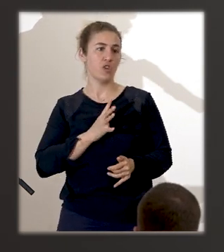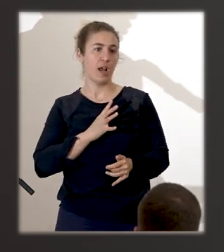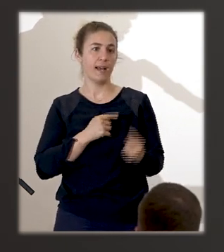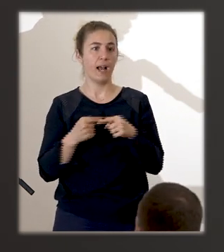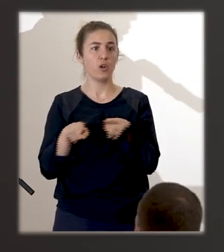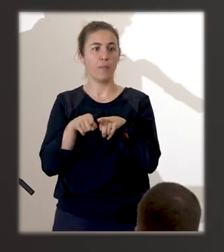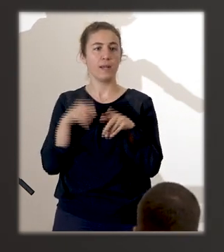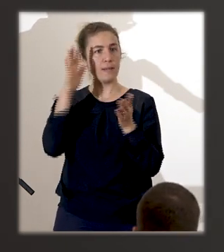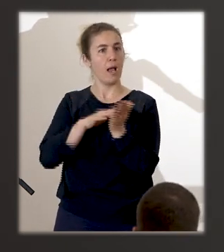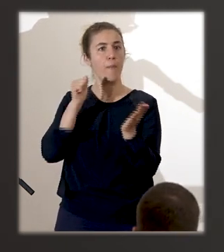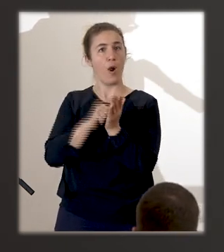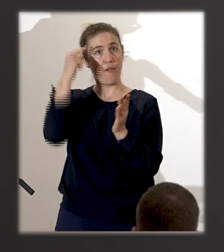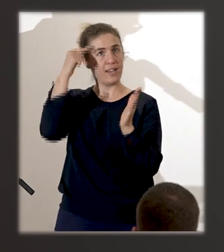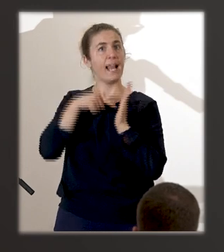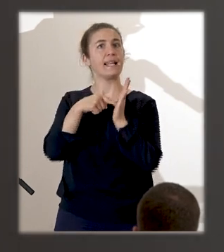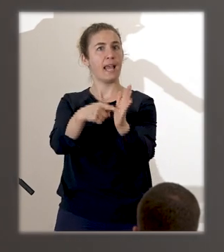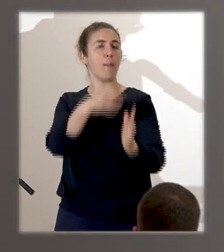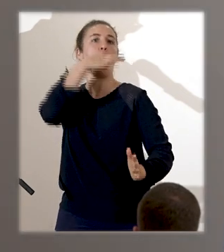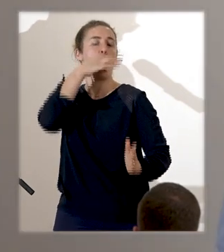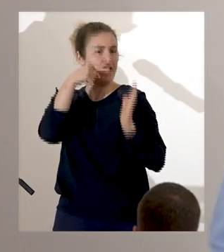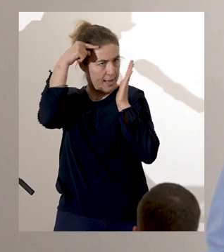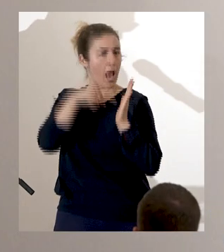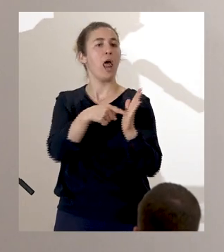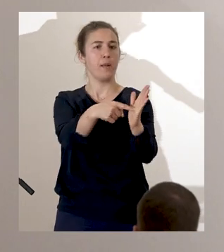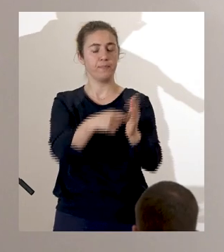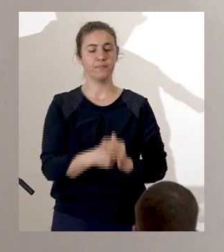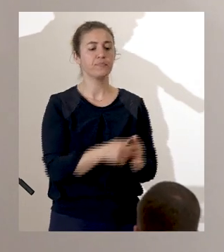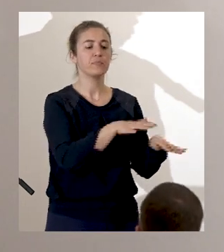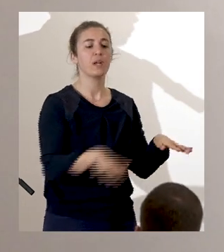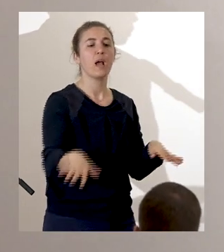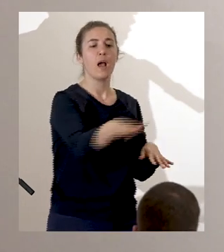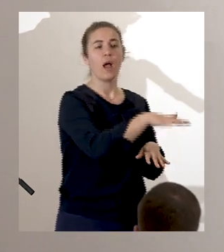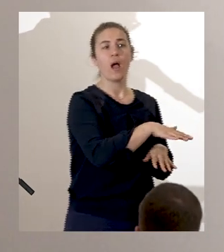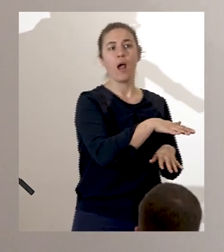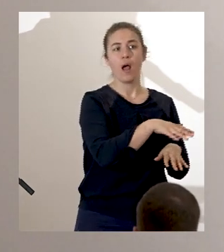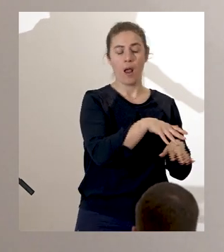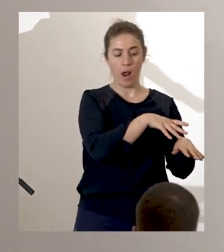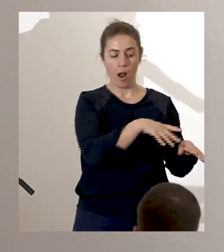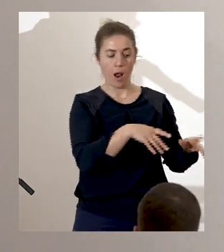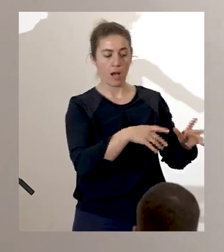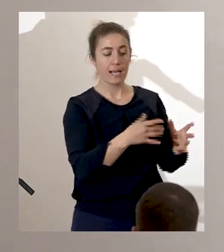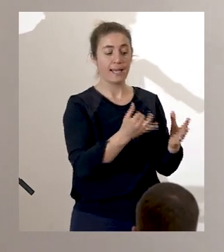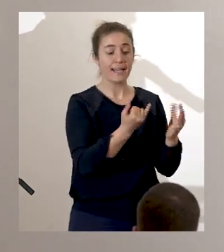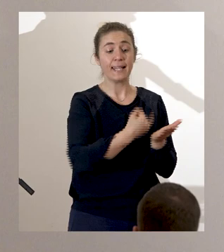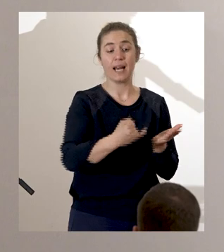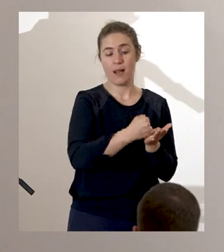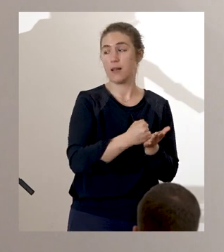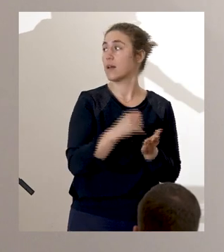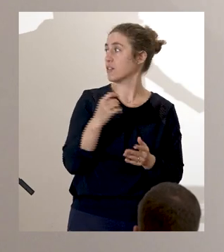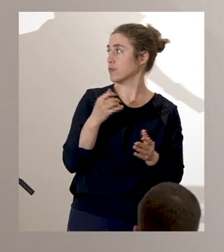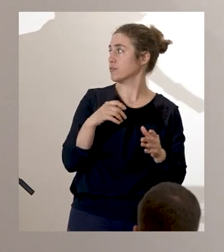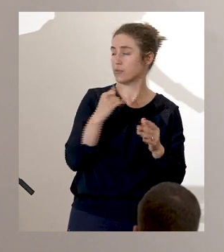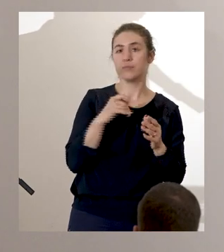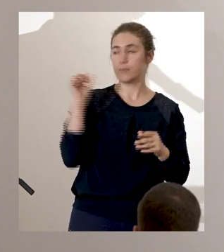la parole donnée. « Pacification avec les nègres marrons dans l'île de la Jamaïque » est une œuvre d'Augustinio